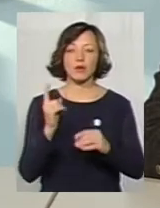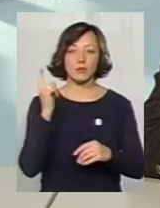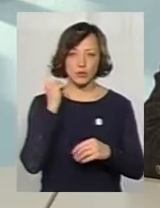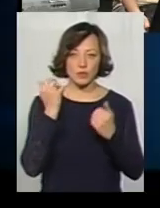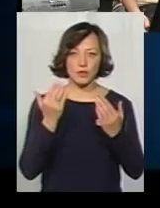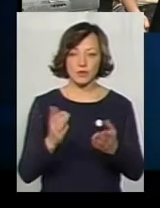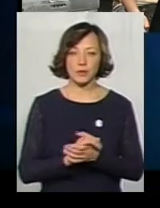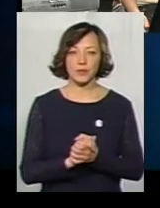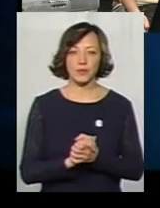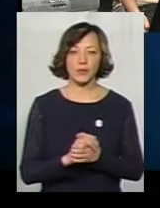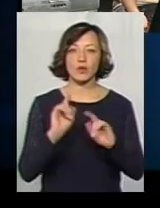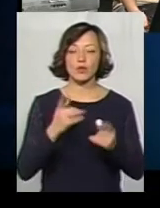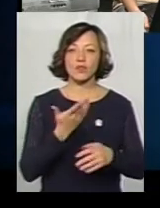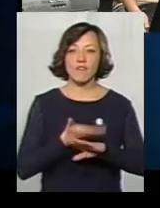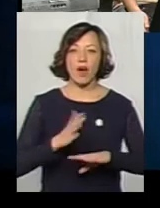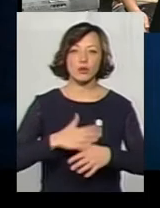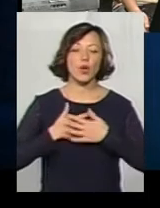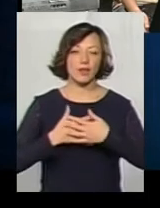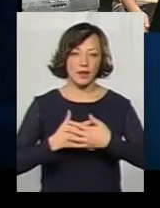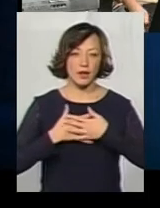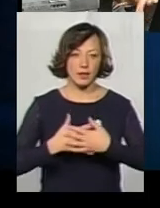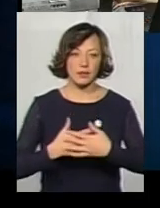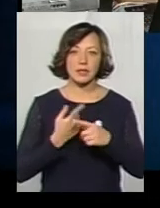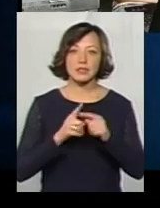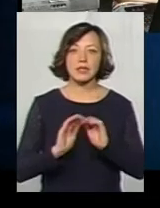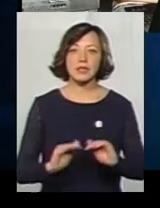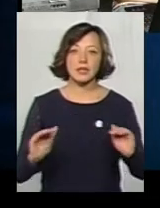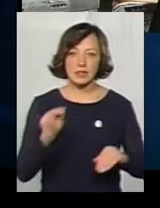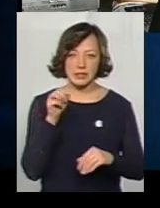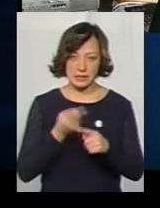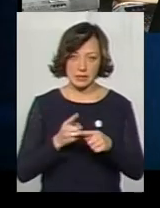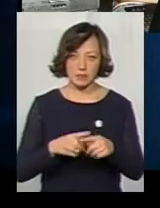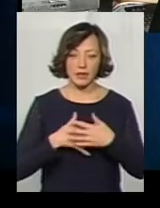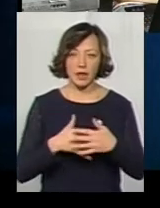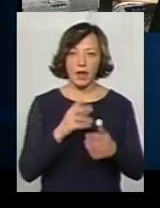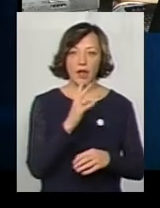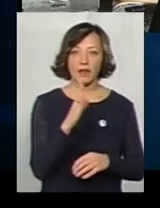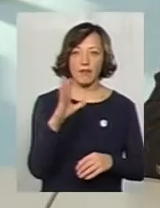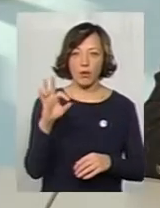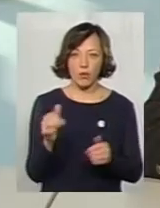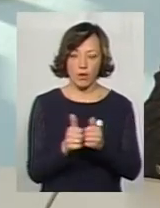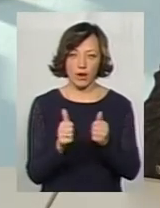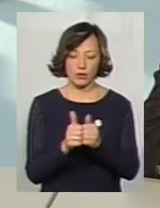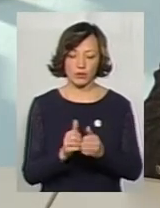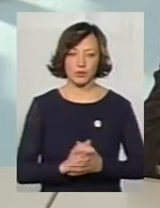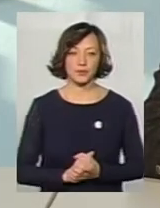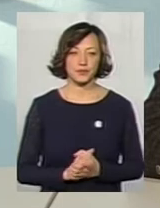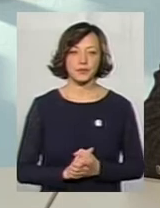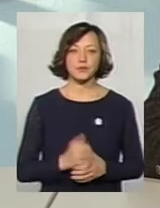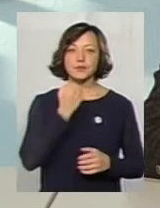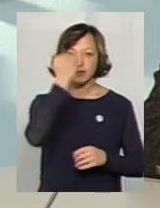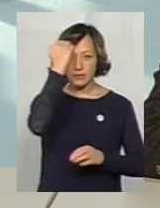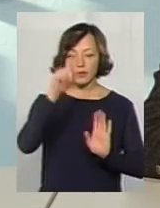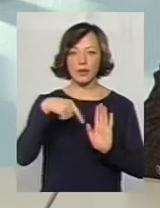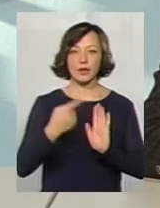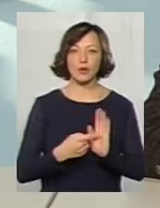дуже важко. Ми вас почули, дякую. Дуже важко. А діти з цим дихають. Я в мене номер дядишко. Дякую. Я вам дякую